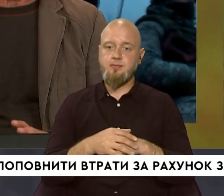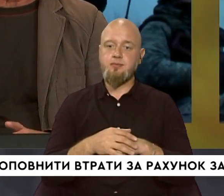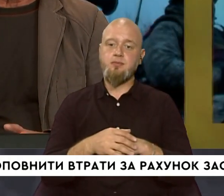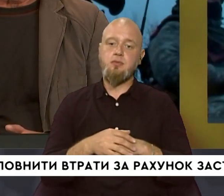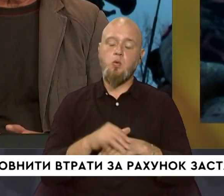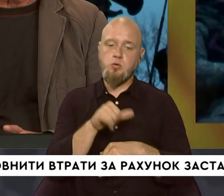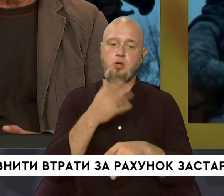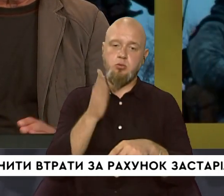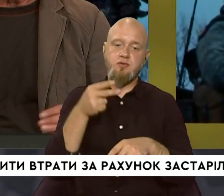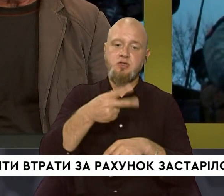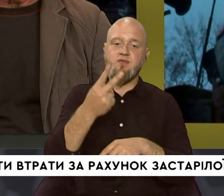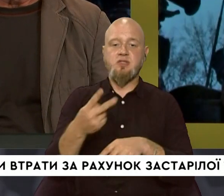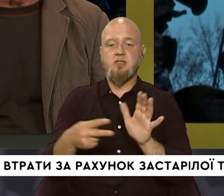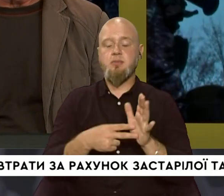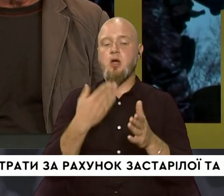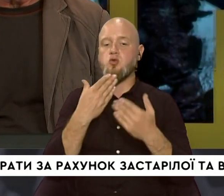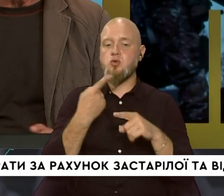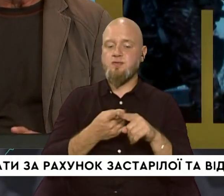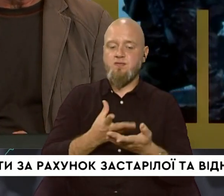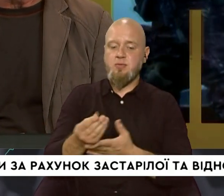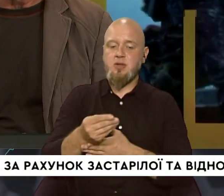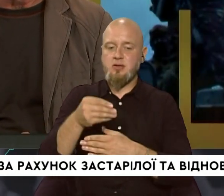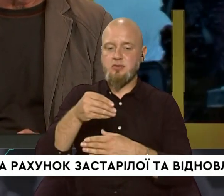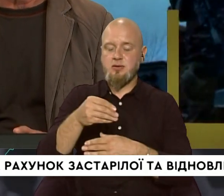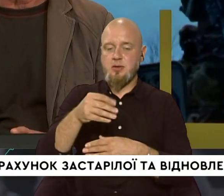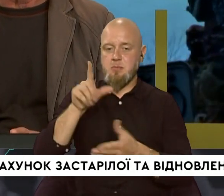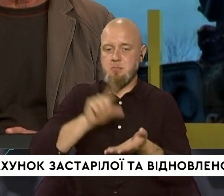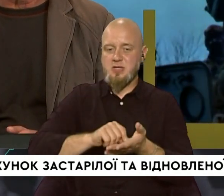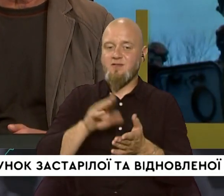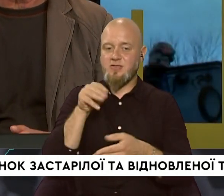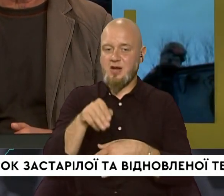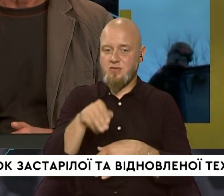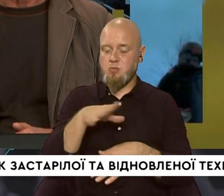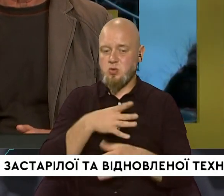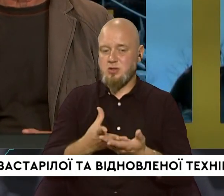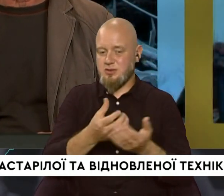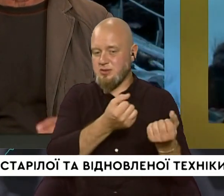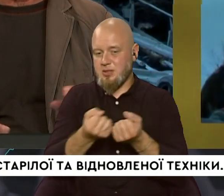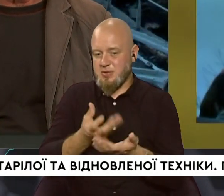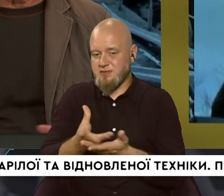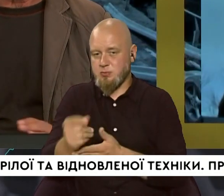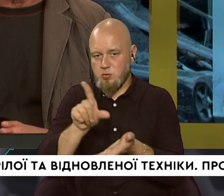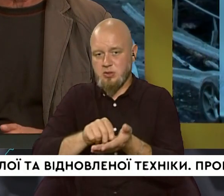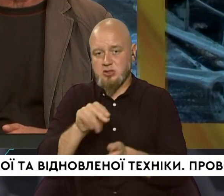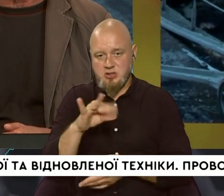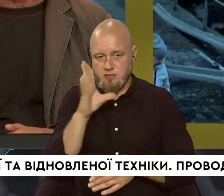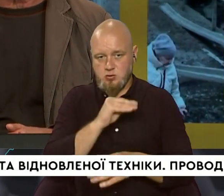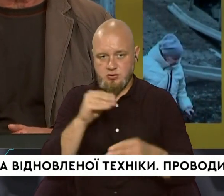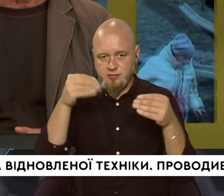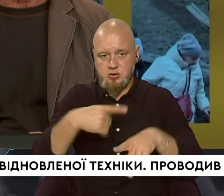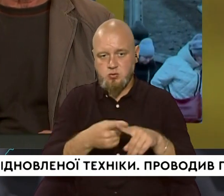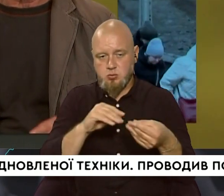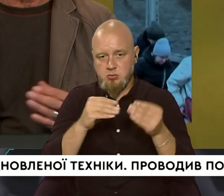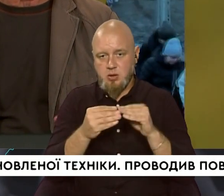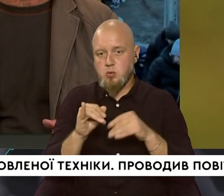Щодо виплат пенсій, скажімо, в травні були незначні затримки з виплатою пенсій. Чи вдалося вирішити цю